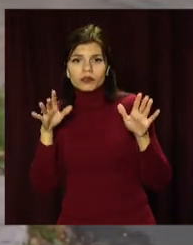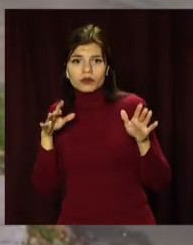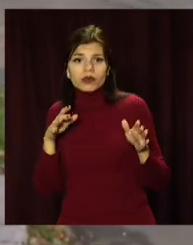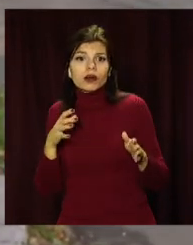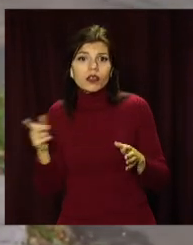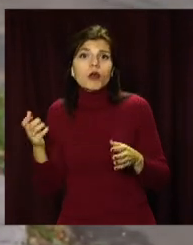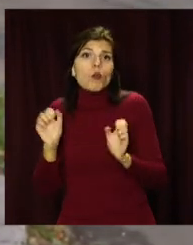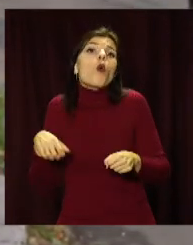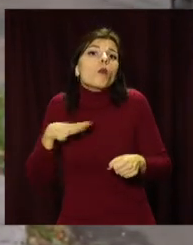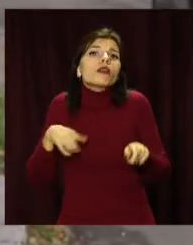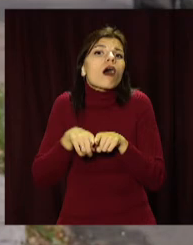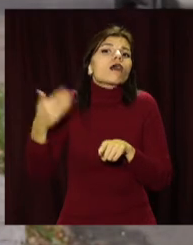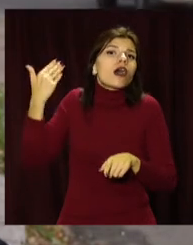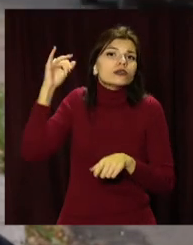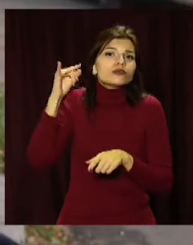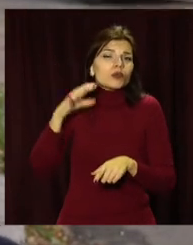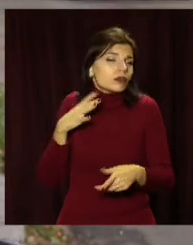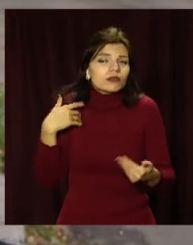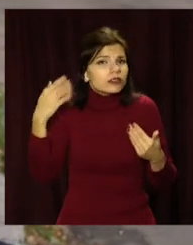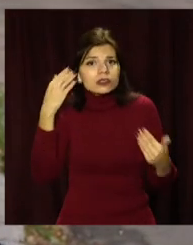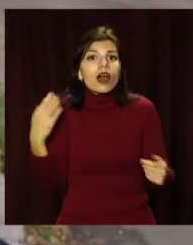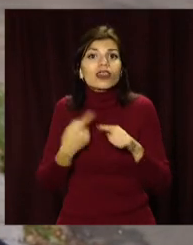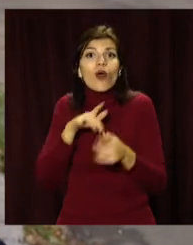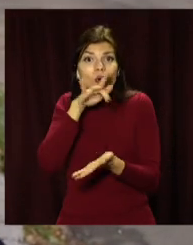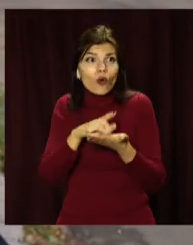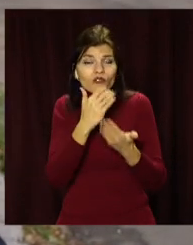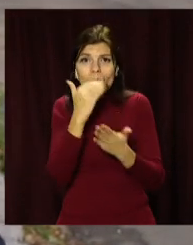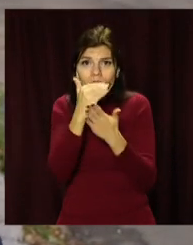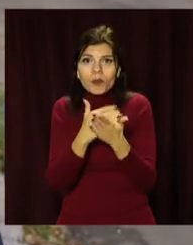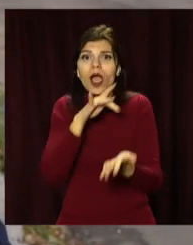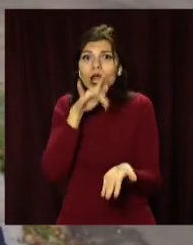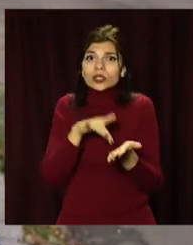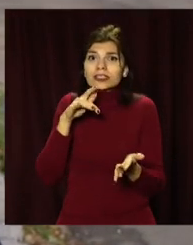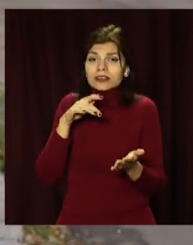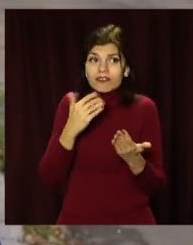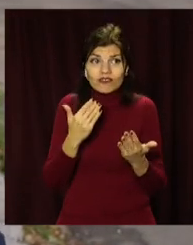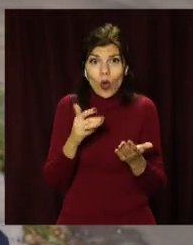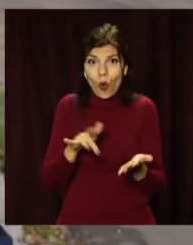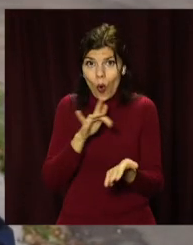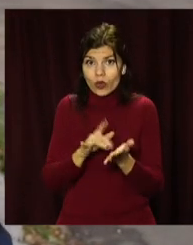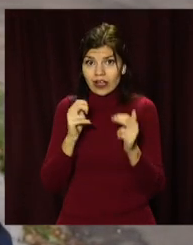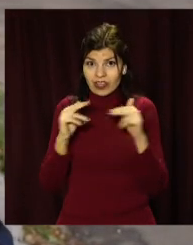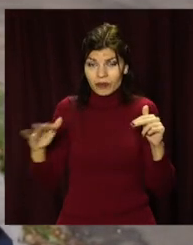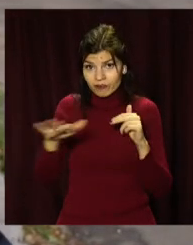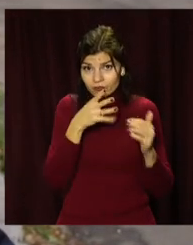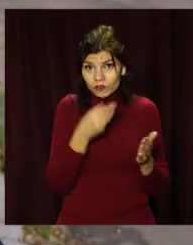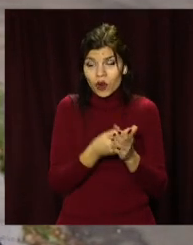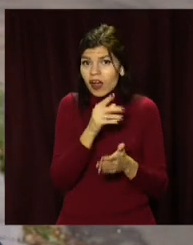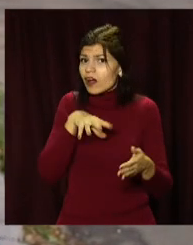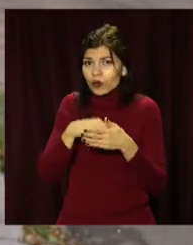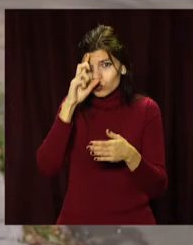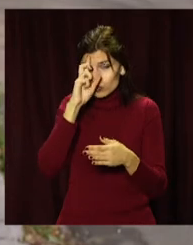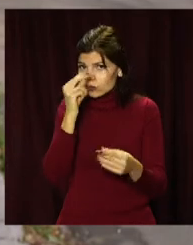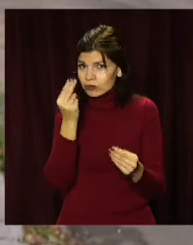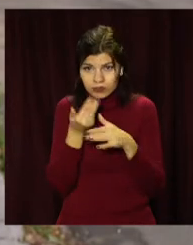пройшли через таке. Ну, вважаючи, що це міська програма, міський центр. Це все оплачуємо